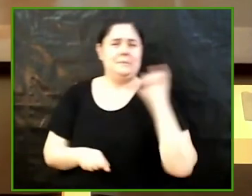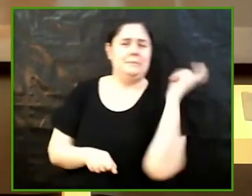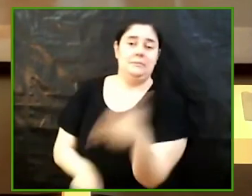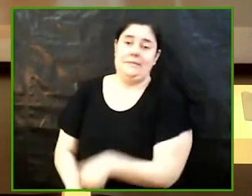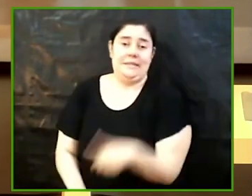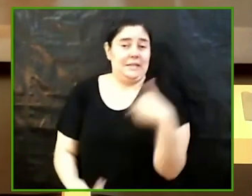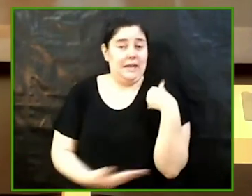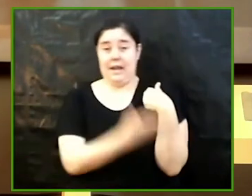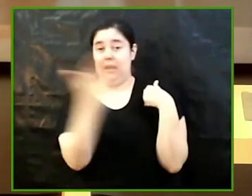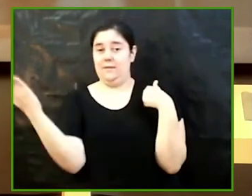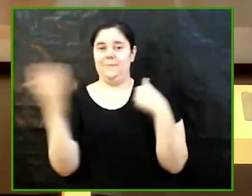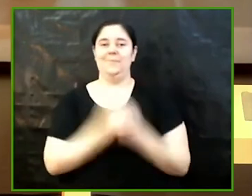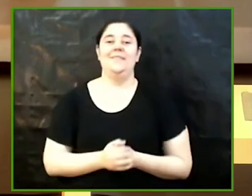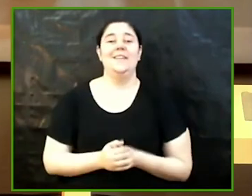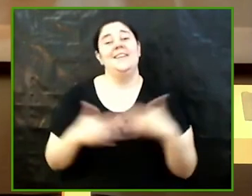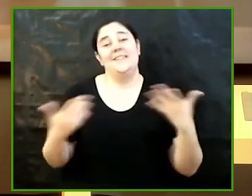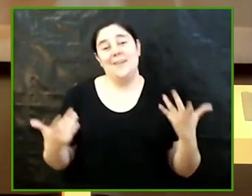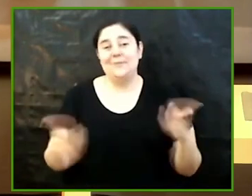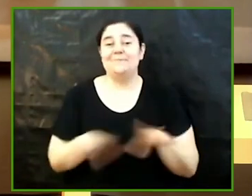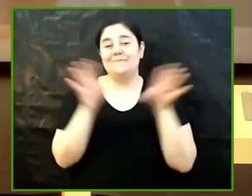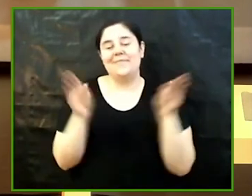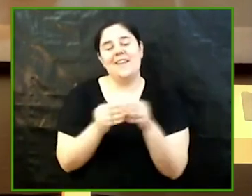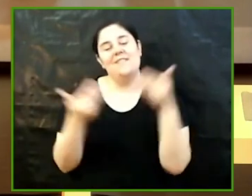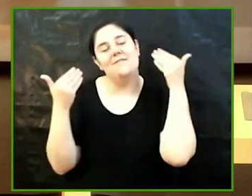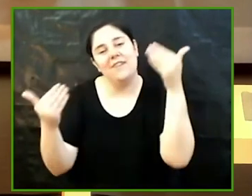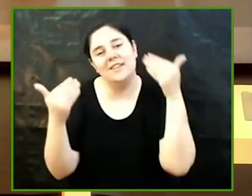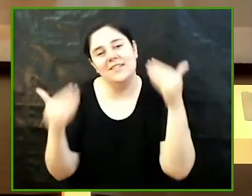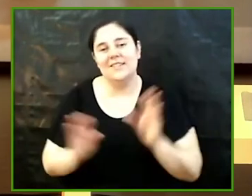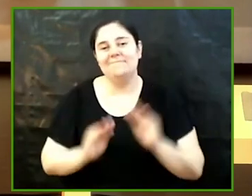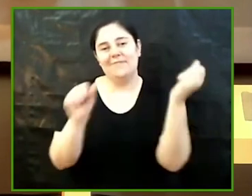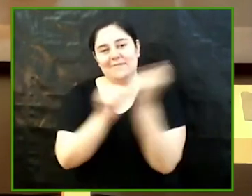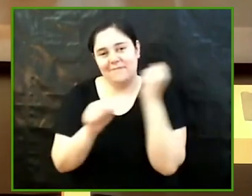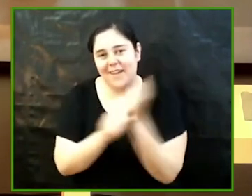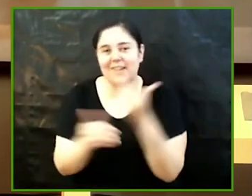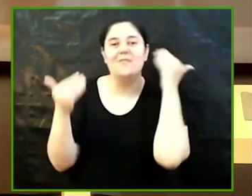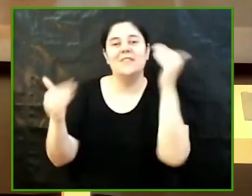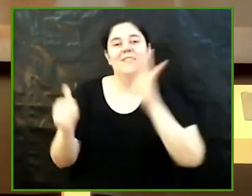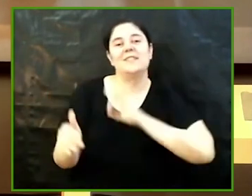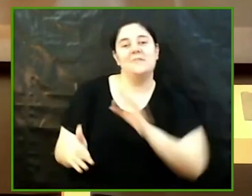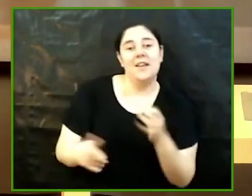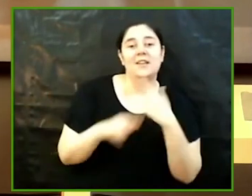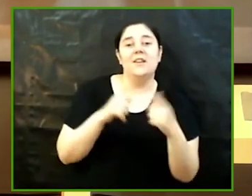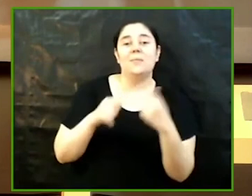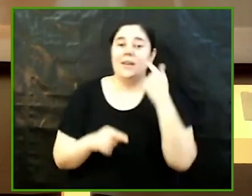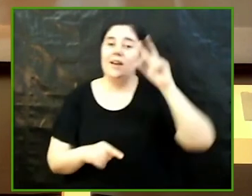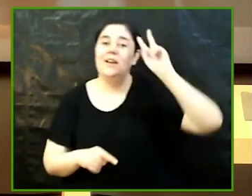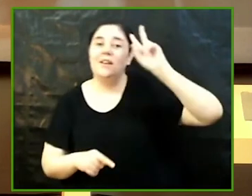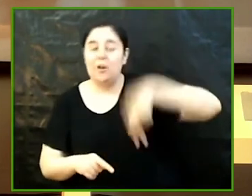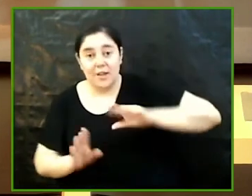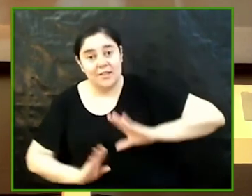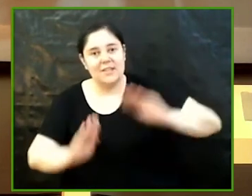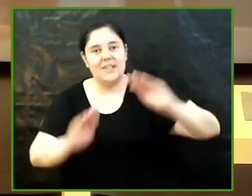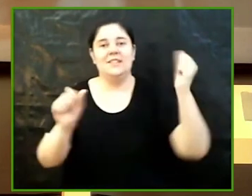així que felicitats per la vostra feina felicitats per aquests premis que reconeixen el vostre treball